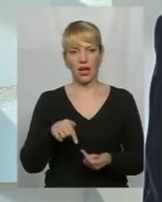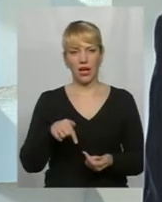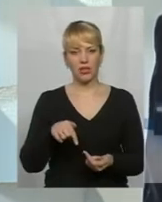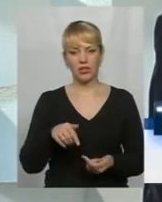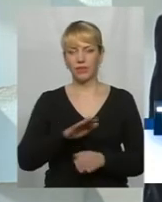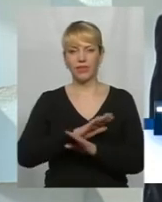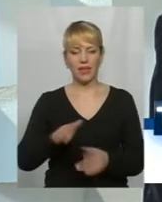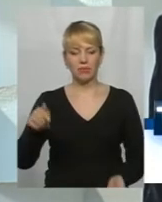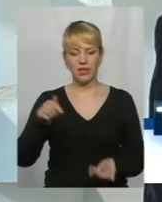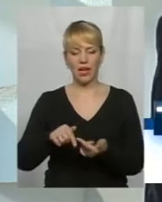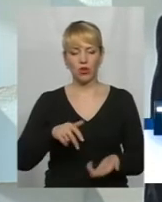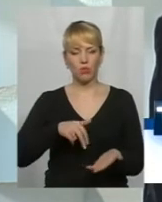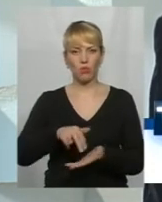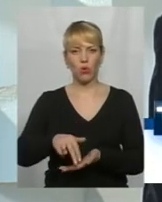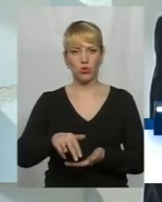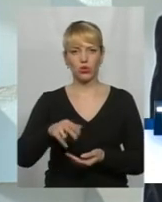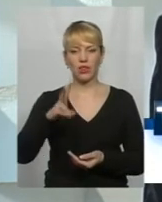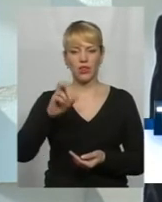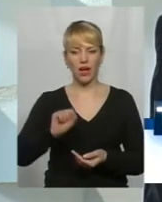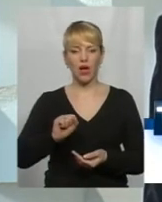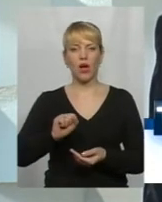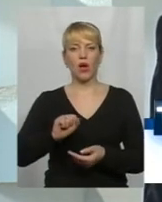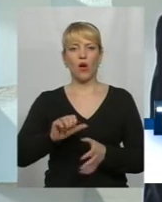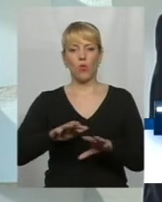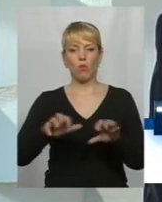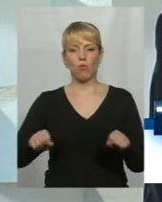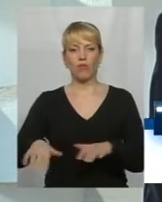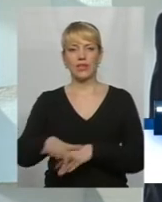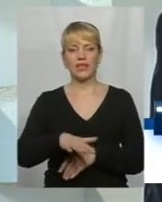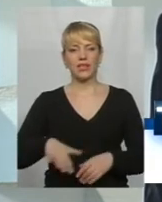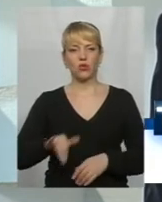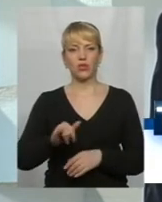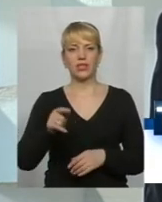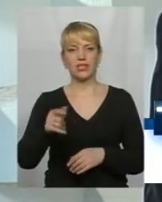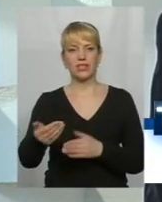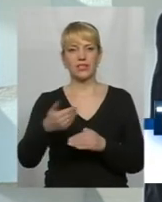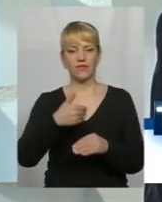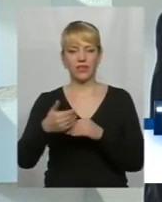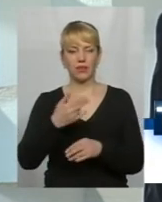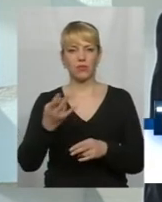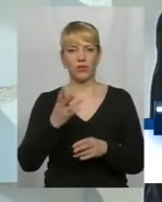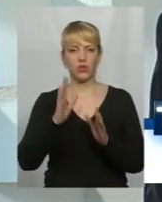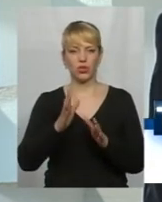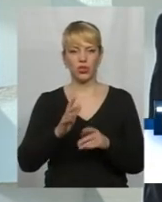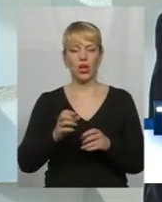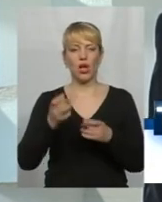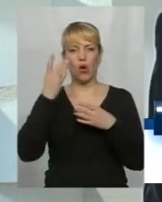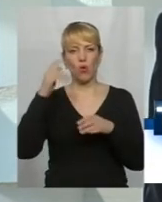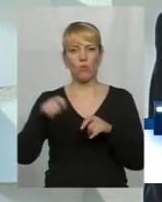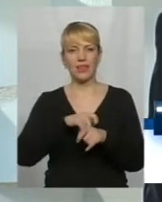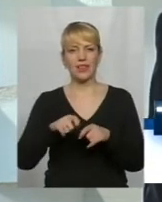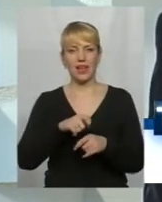підлягають проходженню на окуповані території і звідти, мають проходити тільки гуманітарні вантажі,